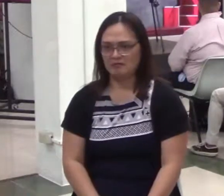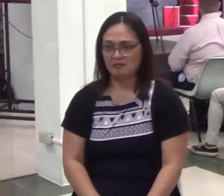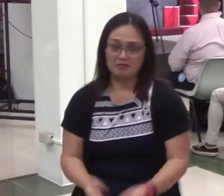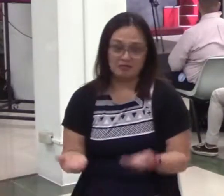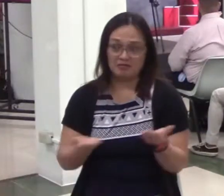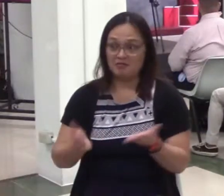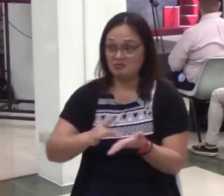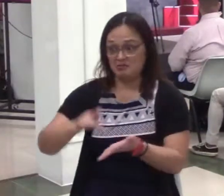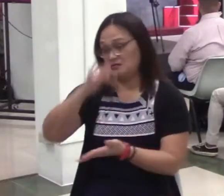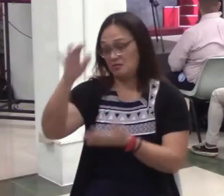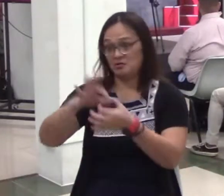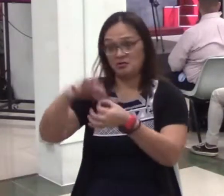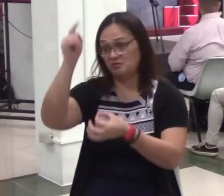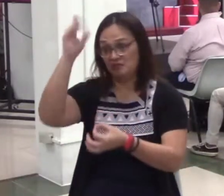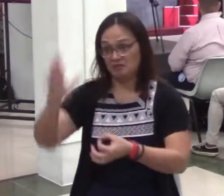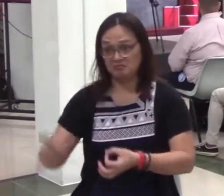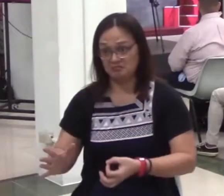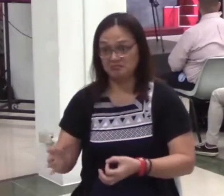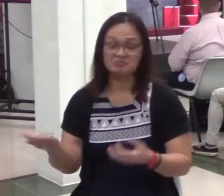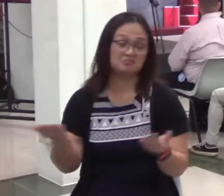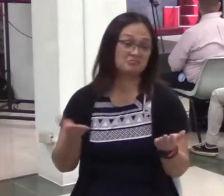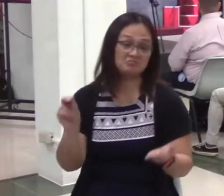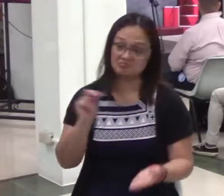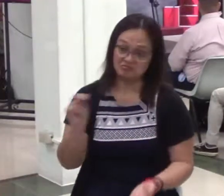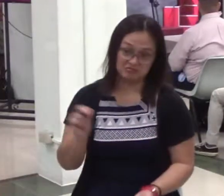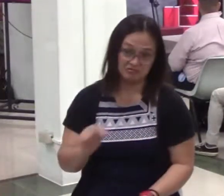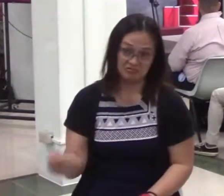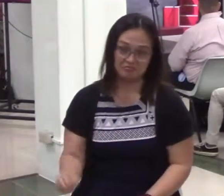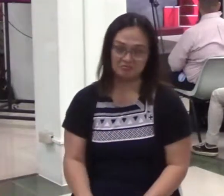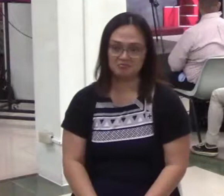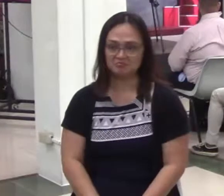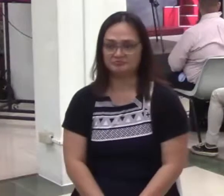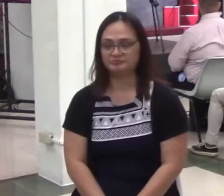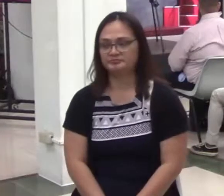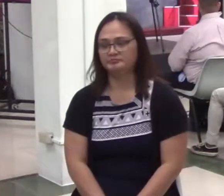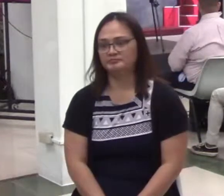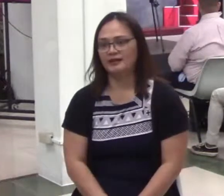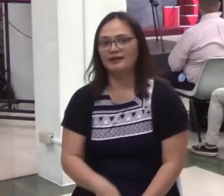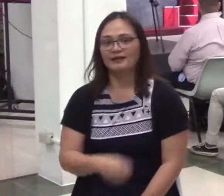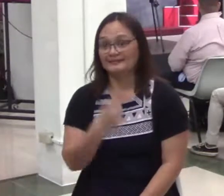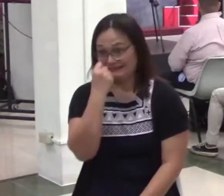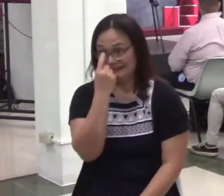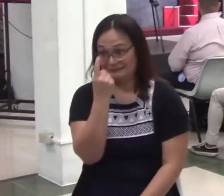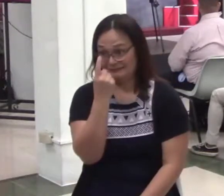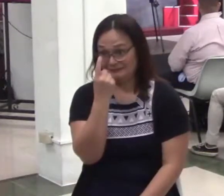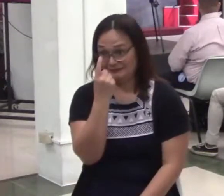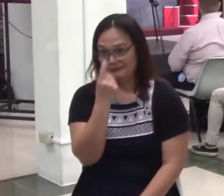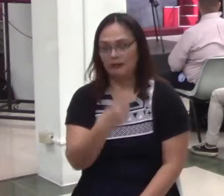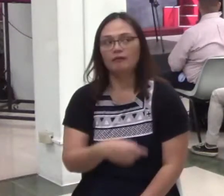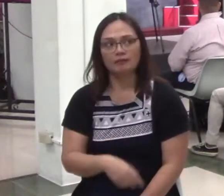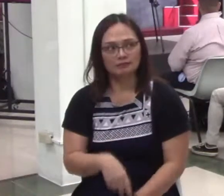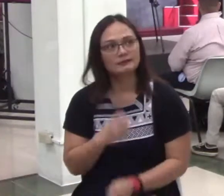meron yan mga kapatid na nangyayari sa buhay natin. Romans 8, 9 to 10.